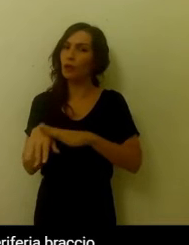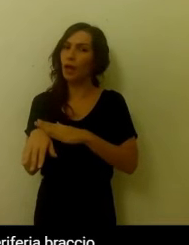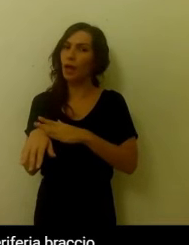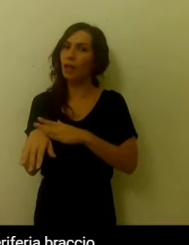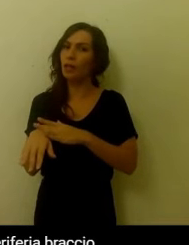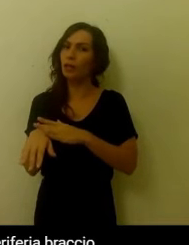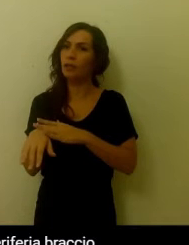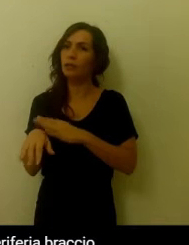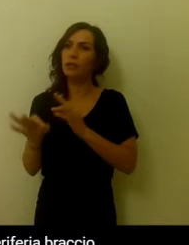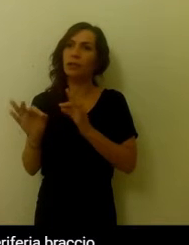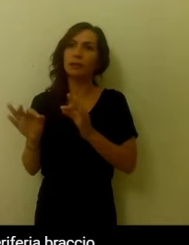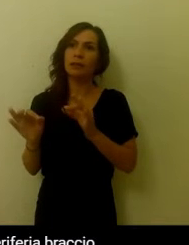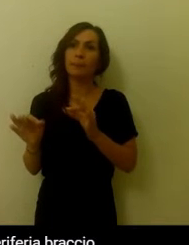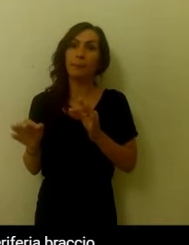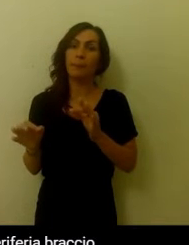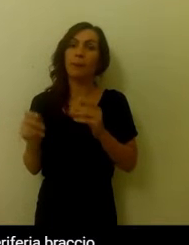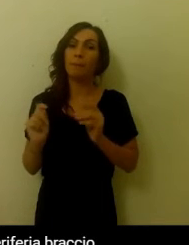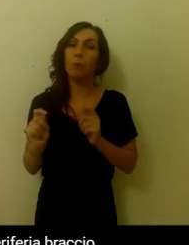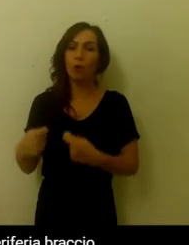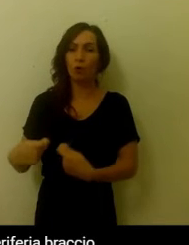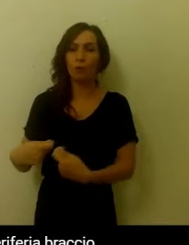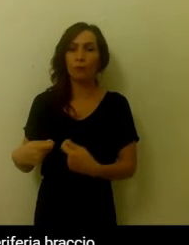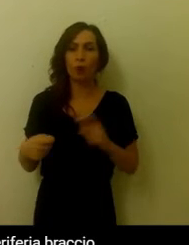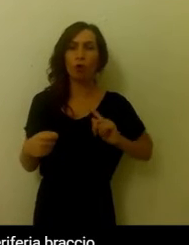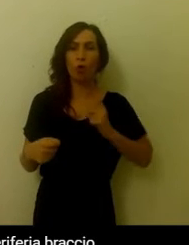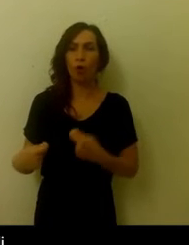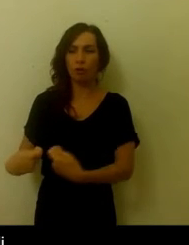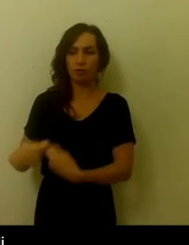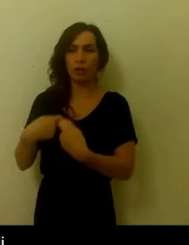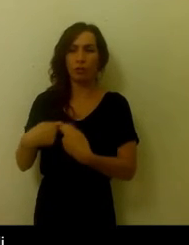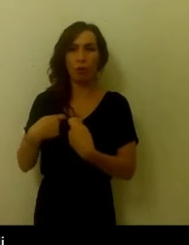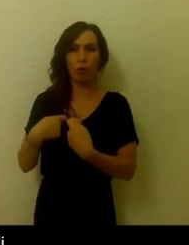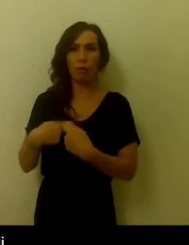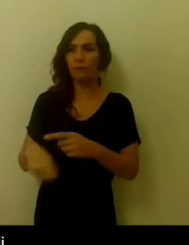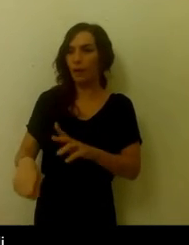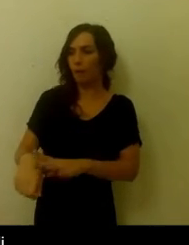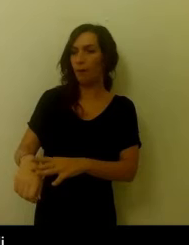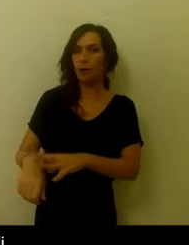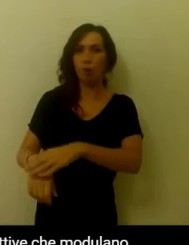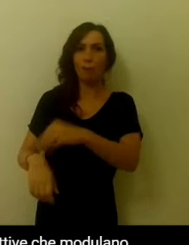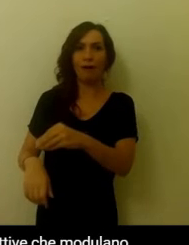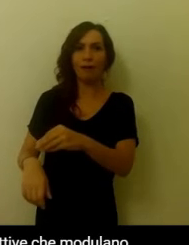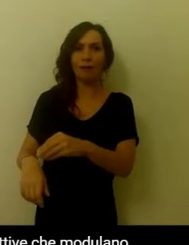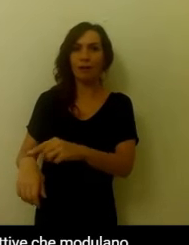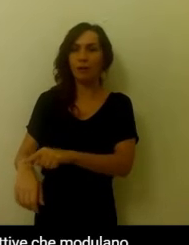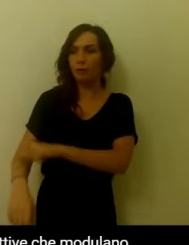al trasferimento dello stimolo doloroso dalla periferia, braccio per esempio, alle strutture centrali.